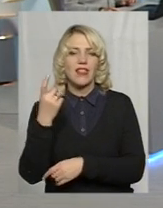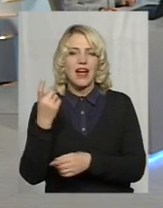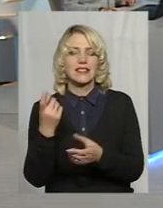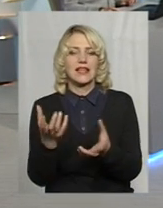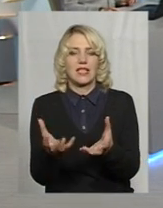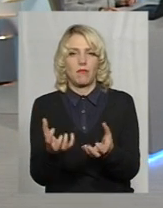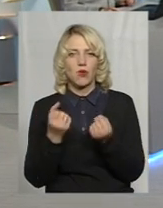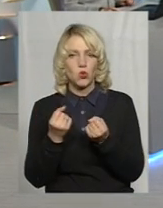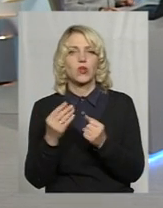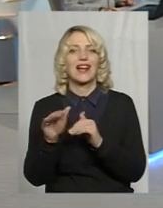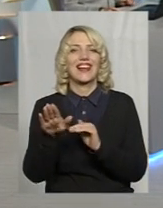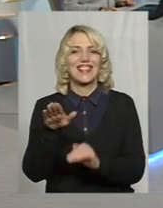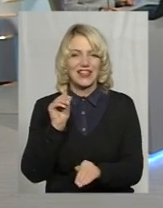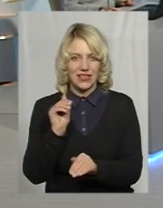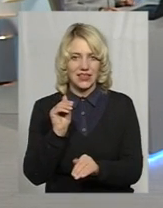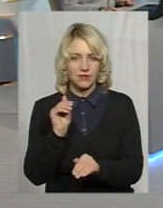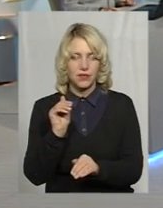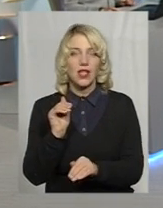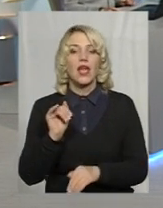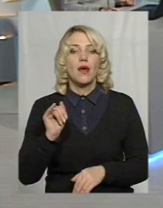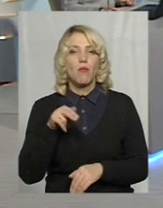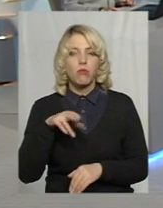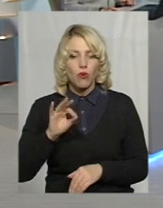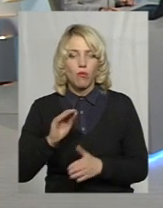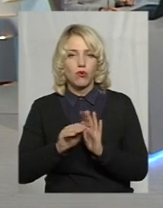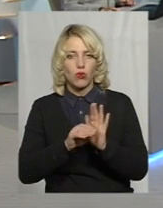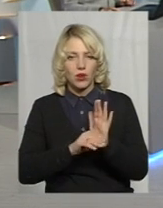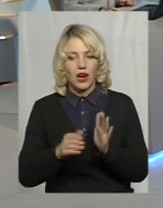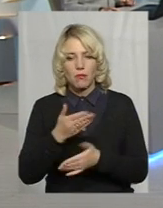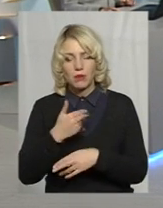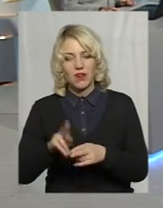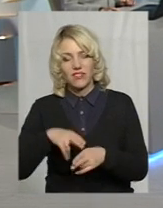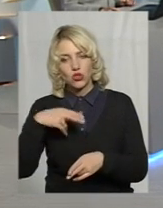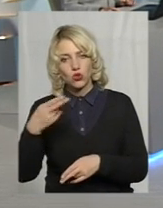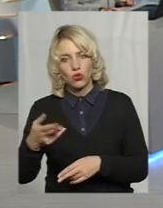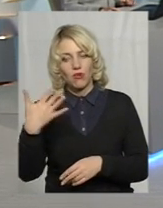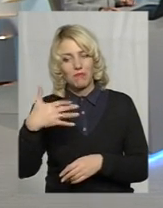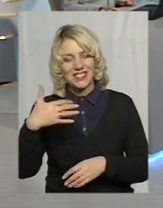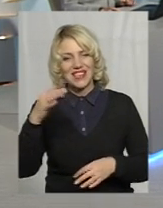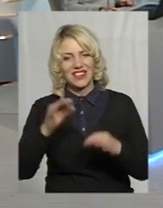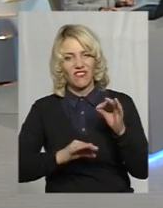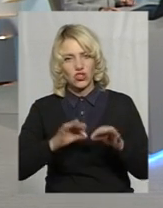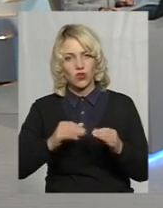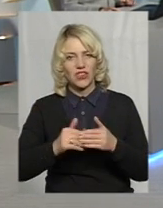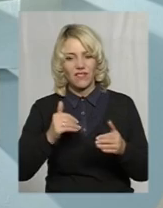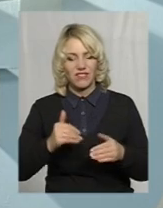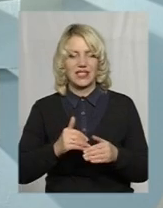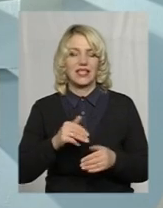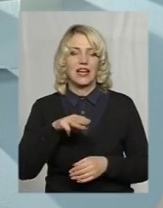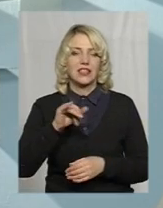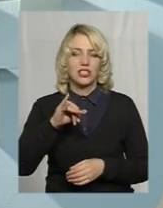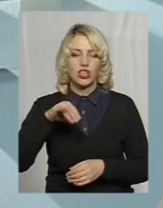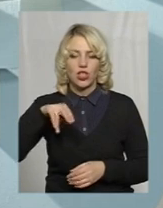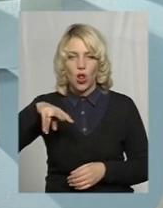власне кажучи, кредит. По програмі ми відшкодовуємо 50% від тіла кредита,